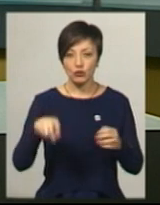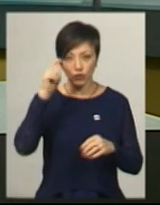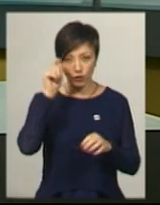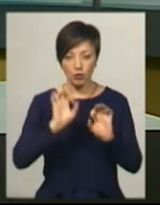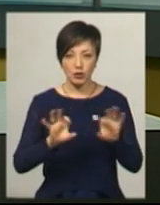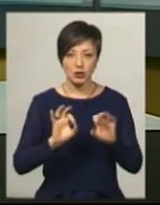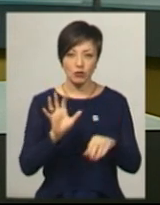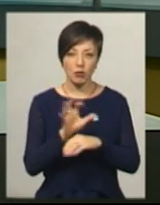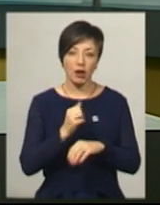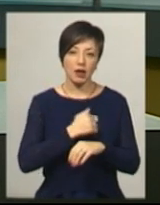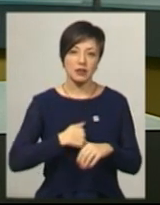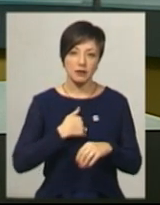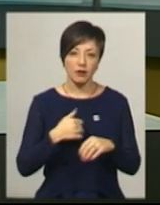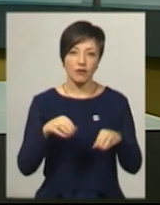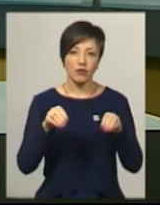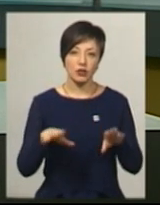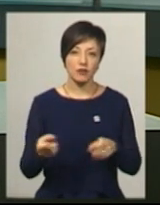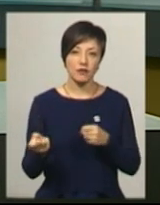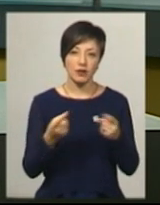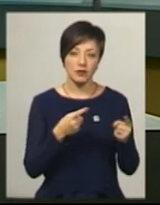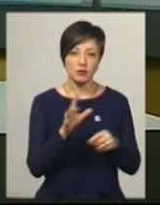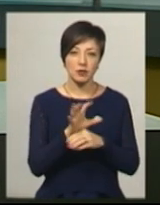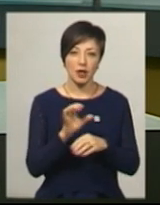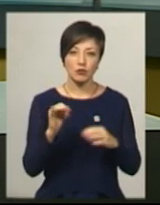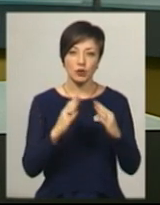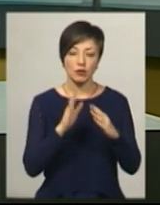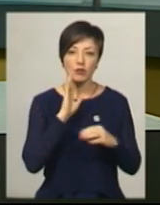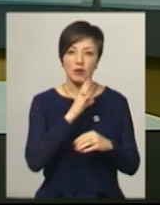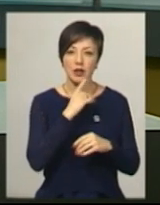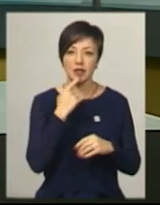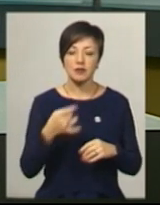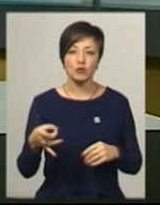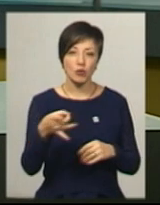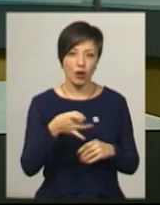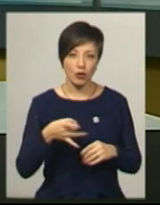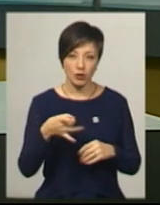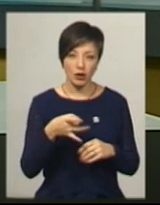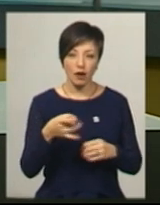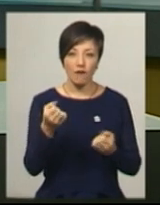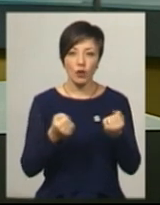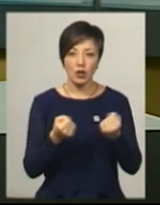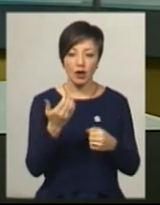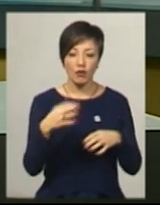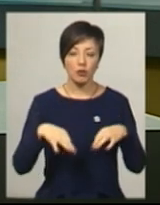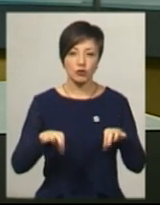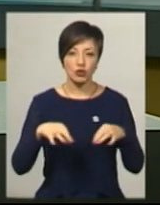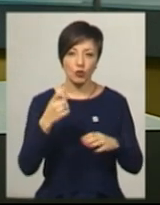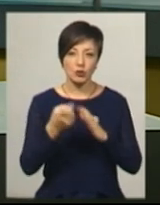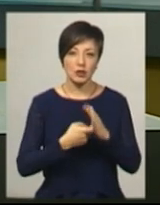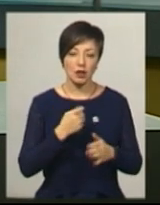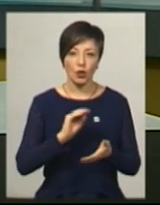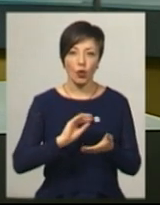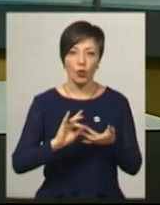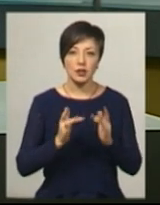пояснив, собака агресивний, тому він вирішив вивезти пса із будинку матері в Красилівському районі. Водія та його легкову машину впізнали